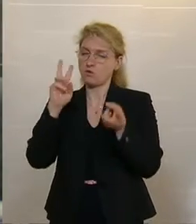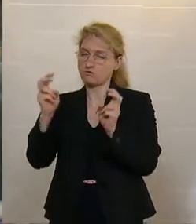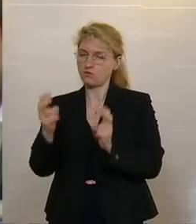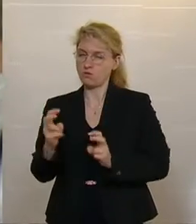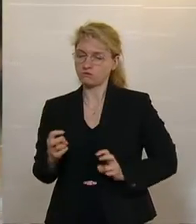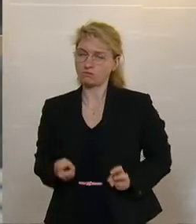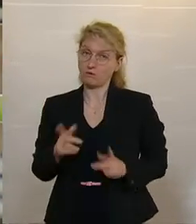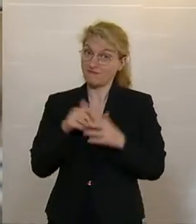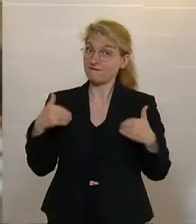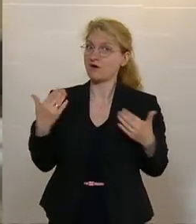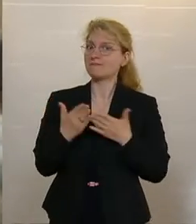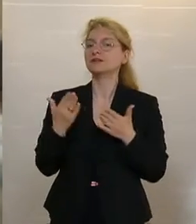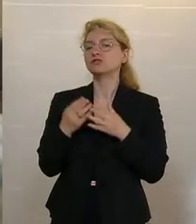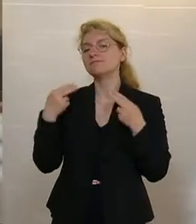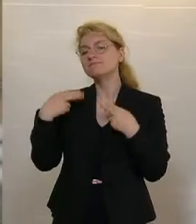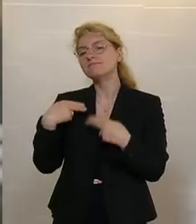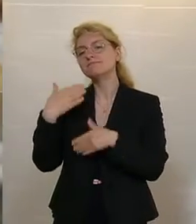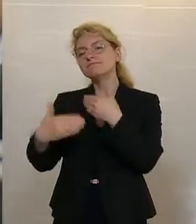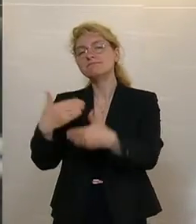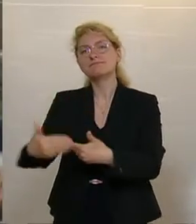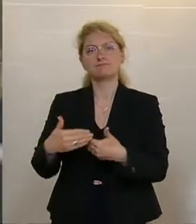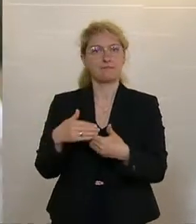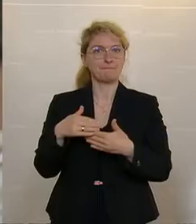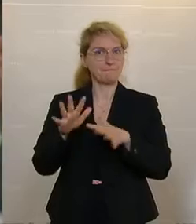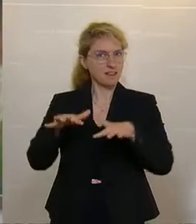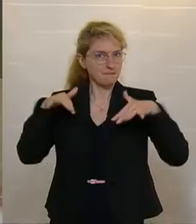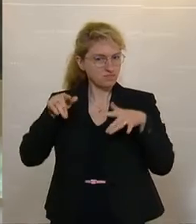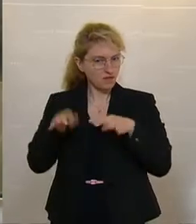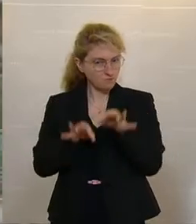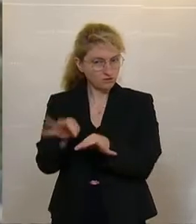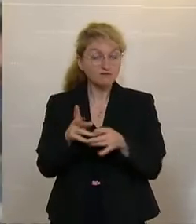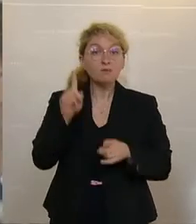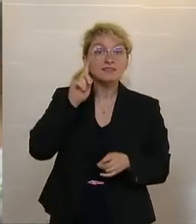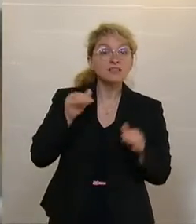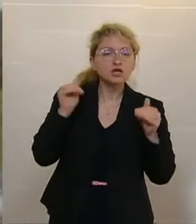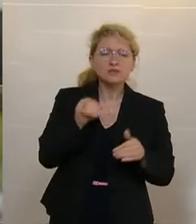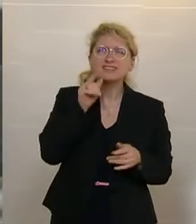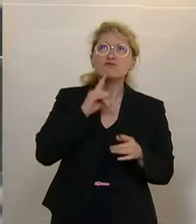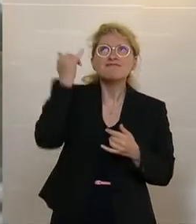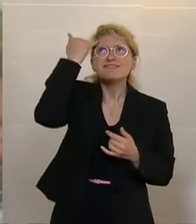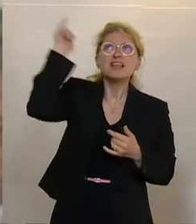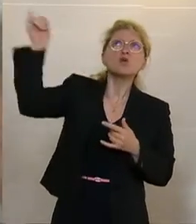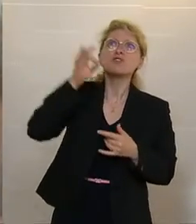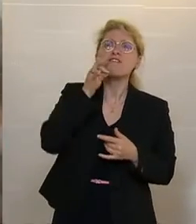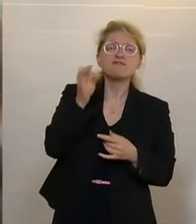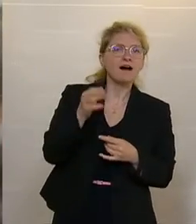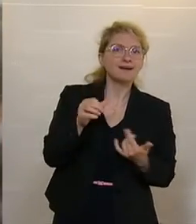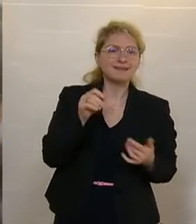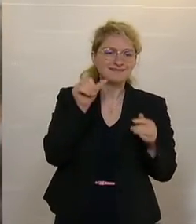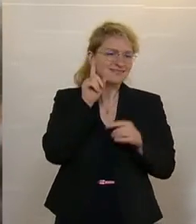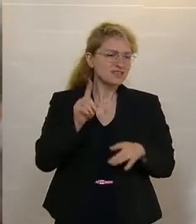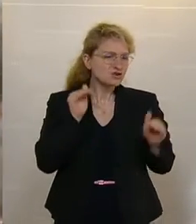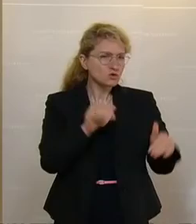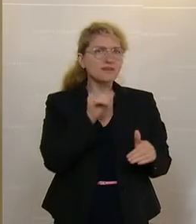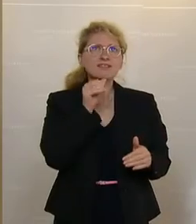ich freue mich schon auf den weiteren parlamentarischen Prozess, denn Tierschutz ist keine ideologische Frage, Tierschutz ist keine Frage